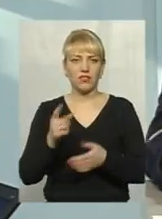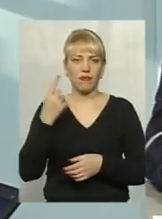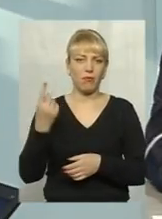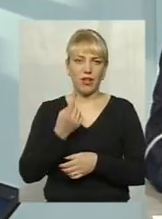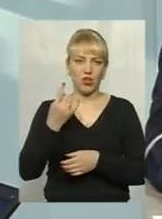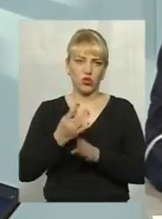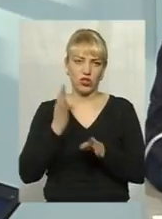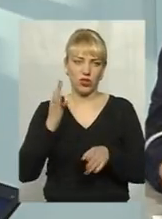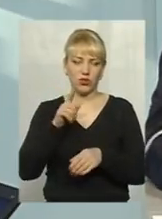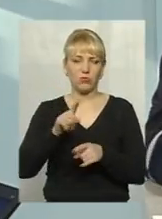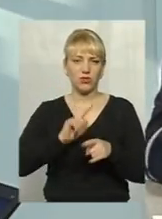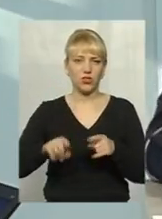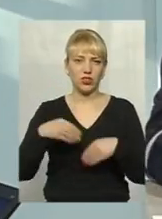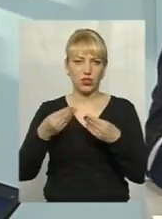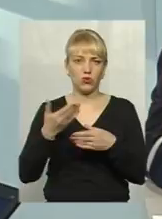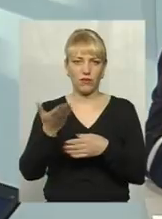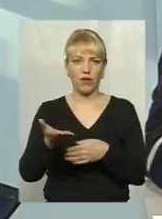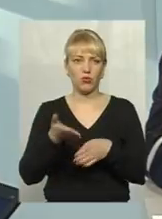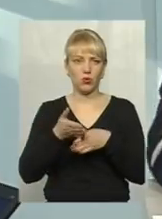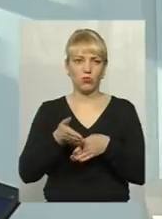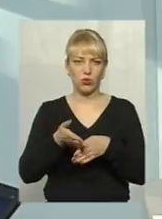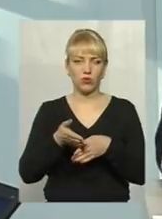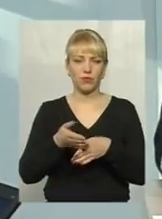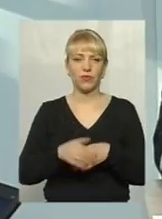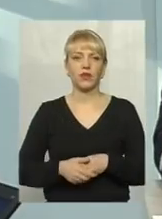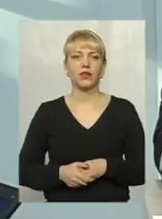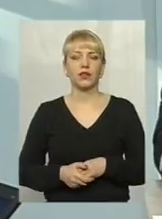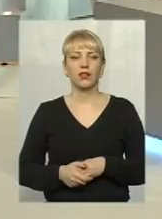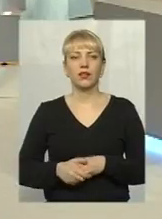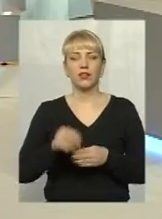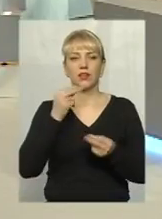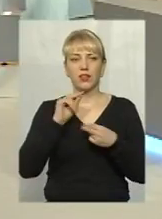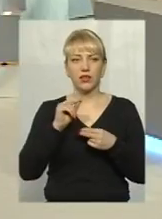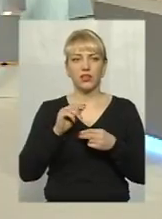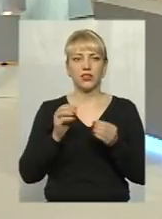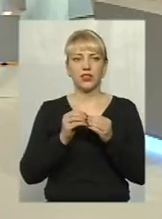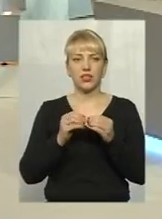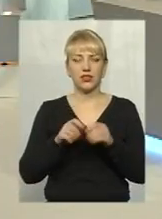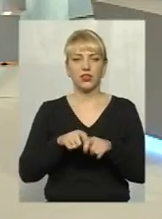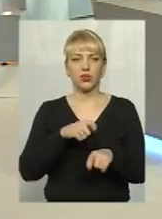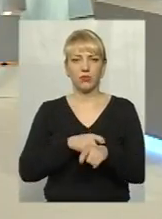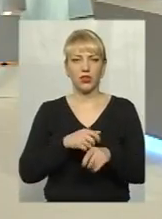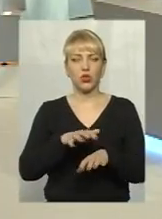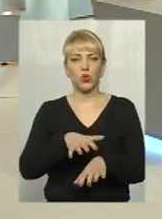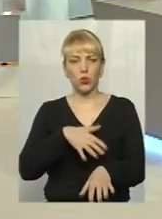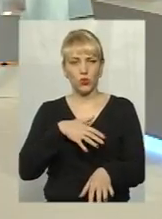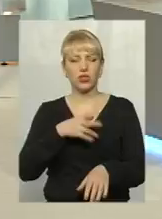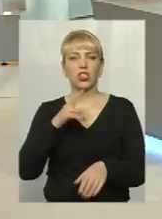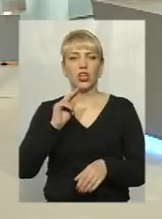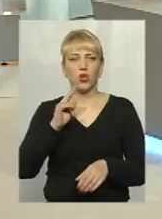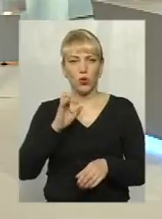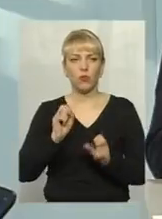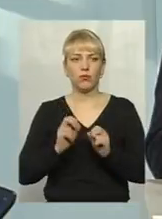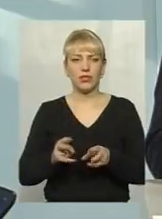І там бістріше вам нададуть допомогу, якщо, не дай Бог, вас скине з траси. Краще проїхати на 10 кілометрів довше? але безпечніше.